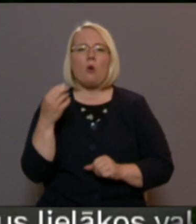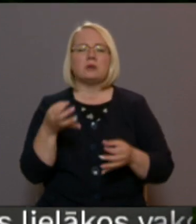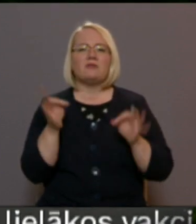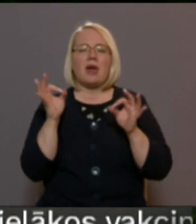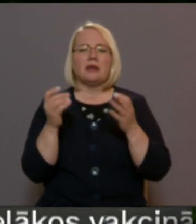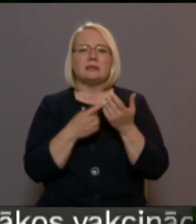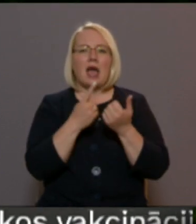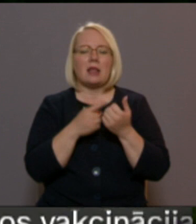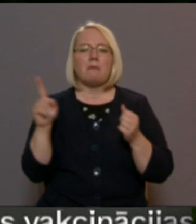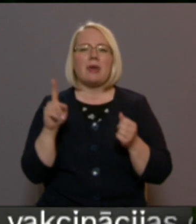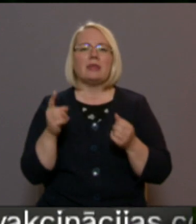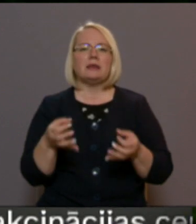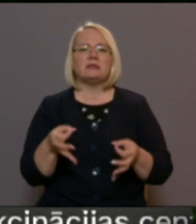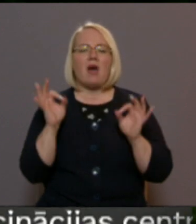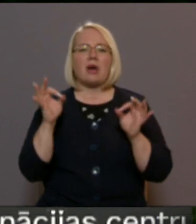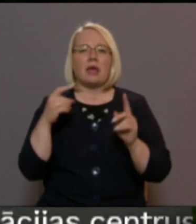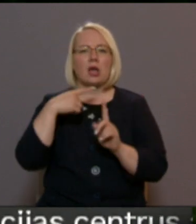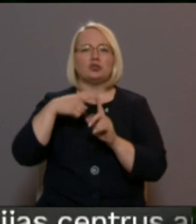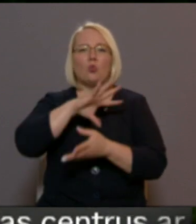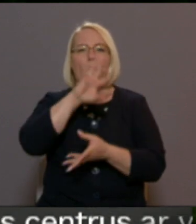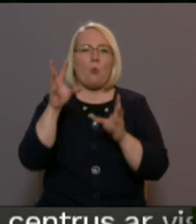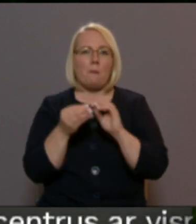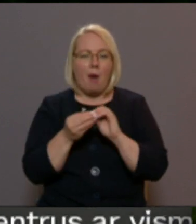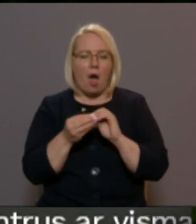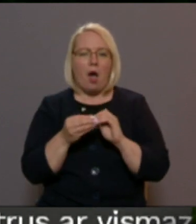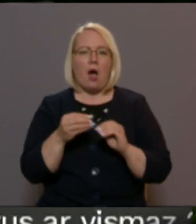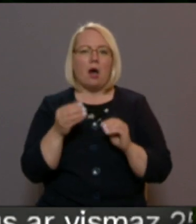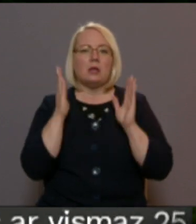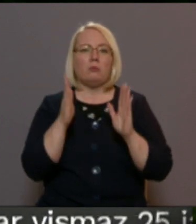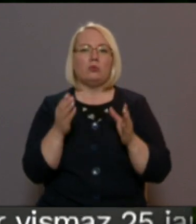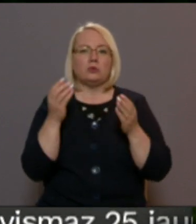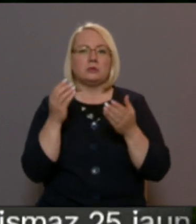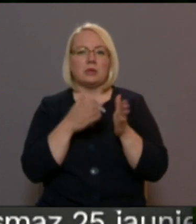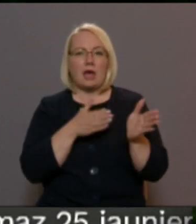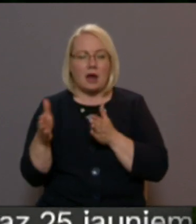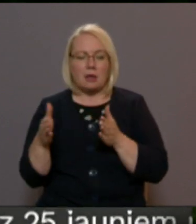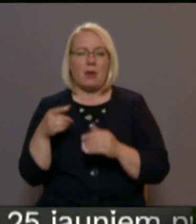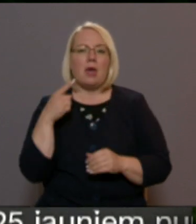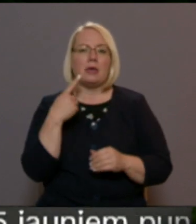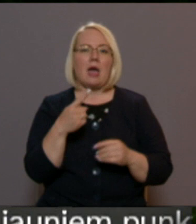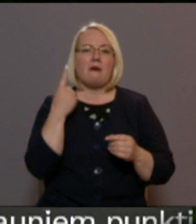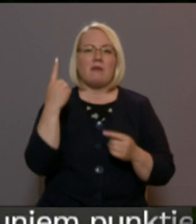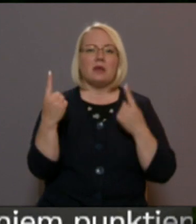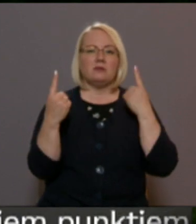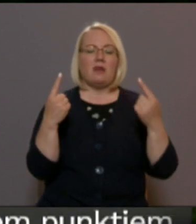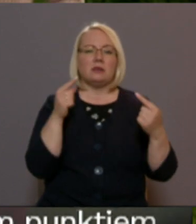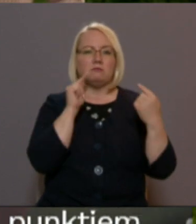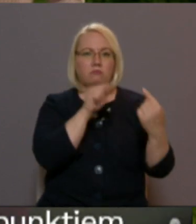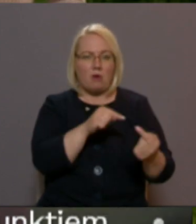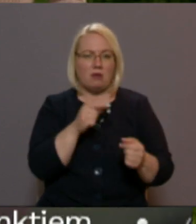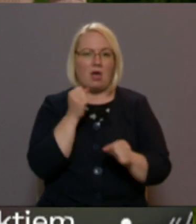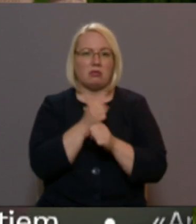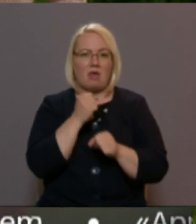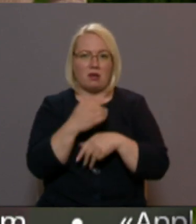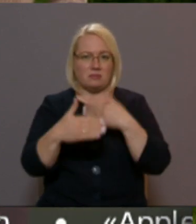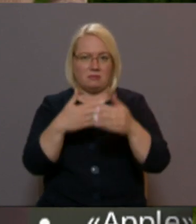tā summa, kas izveidojas. Nu, ja beigās izveidojas tā summa, tad, protams, ka viss būs kārtībā. Ja būs, teiksim, šie cipari viens pret vienu un tā tālāk, tad kāds darbs nav